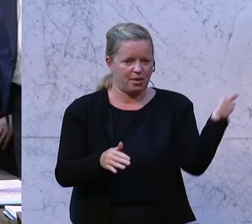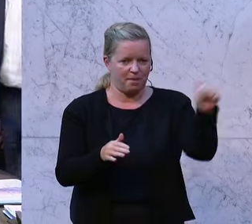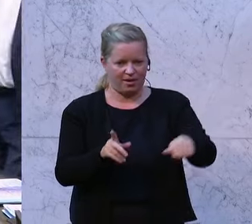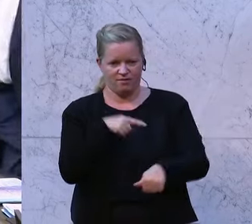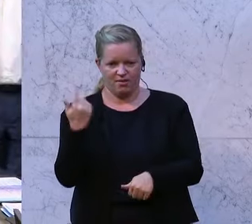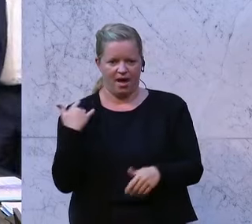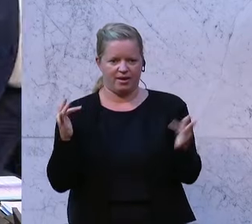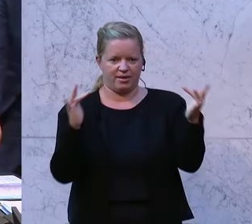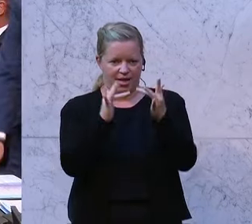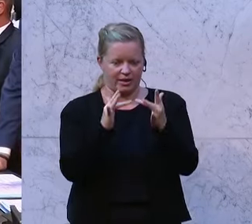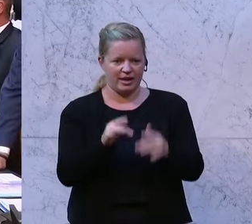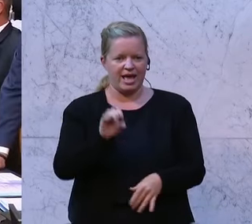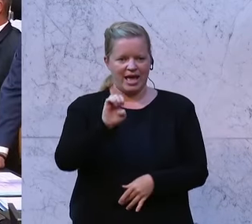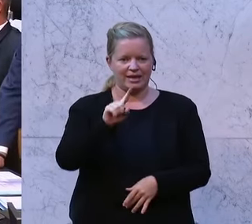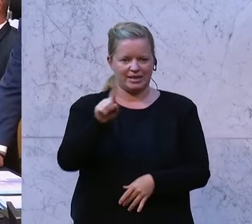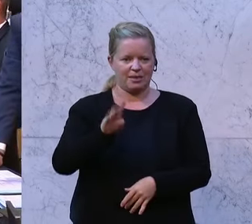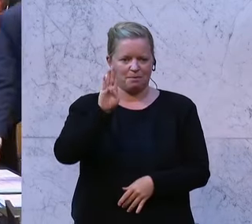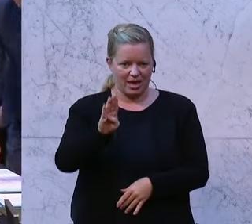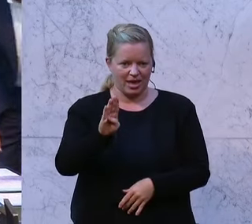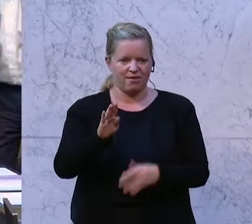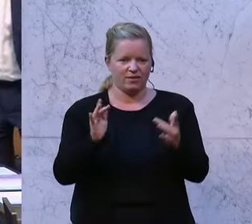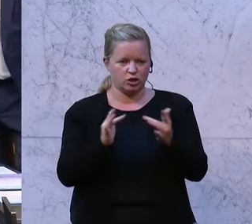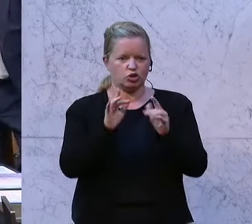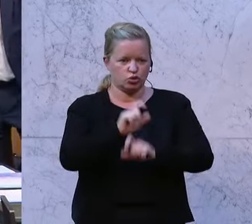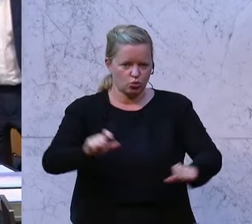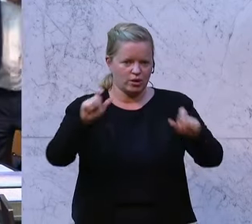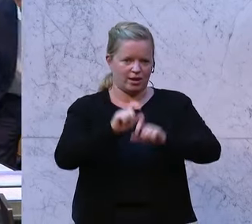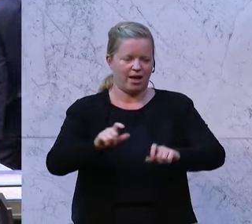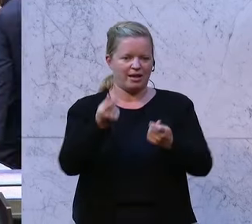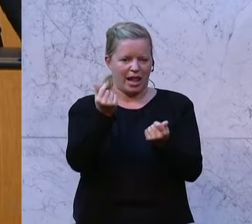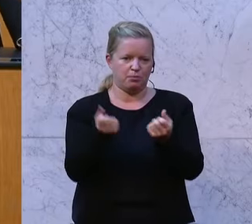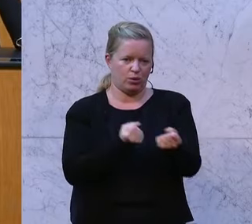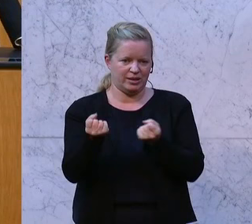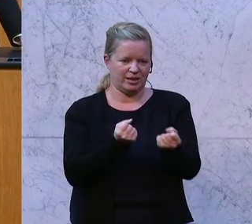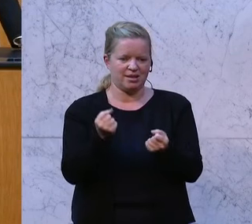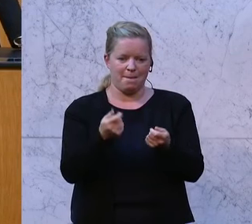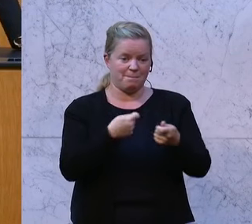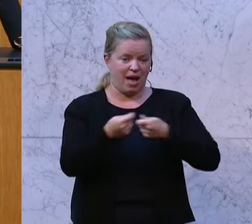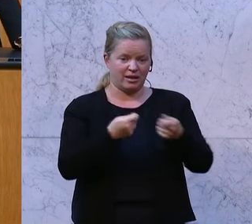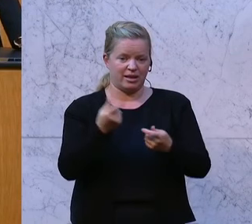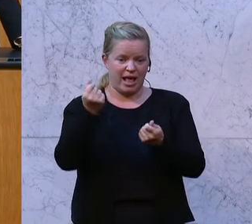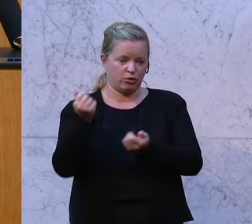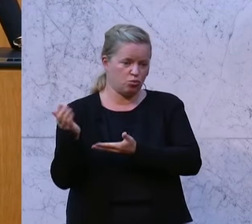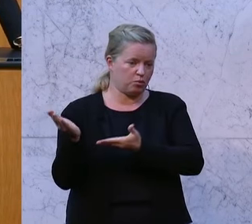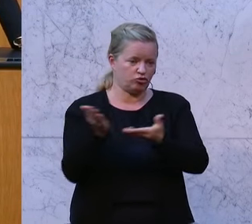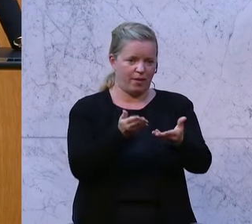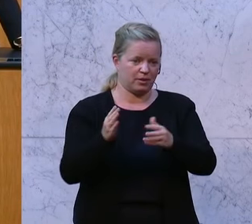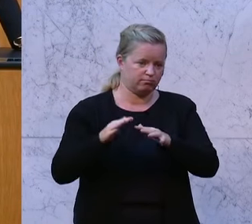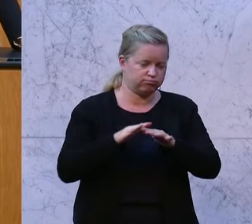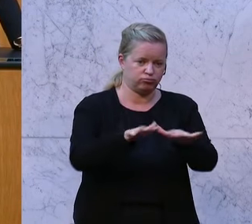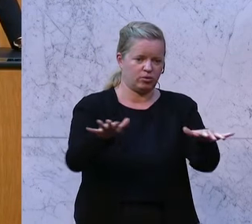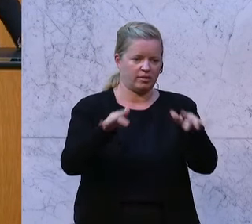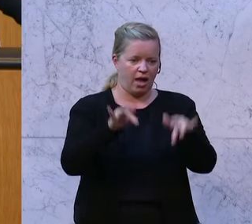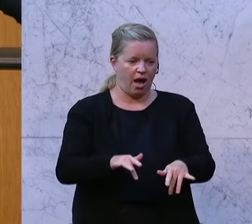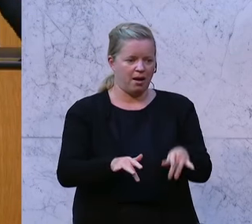diese vertragswidrige EZB-Schulden- und Geldpolitik zu kritisieren, die den Markt seit Jahren mit Geld überschwemmt, um chronische Pleite-Staaten